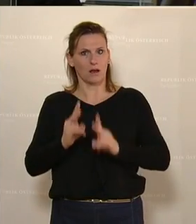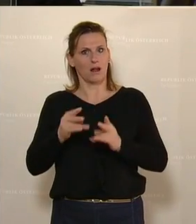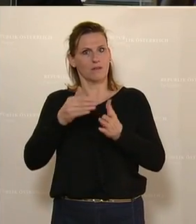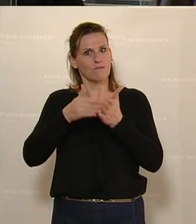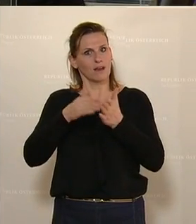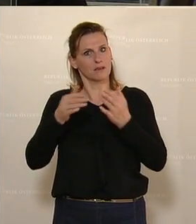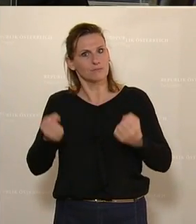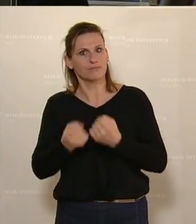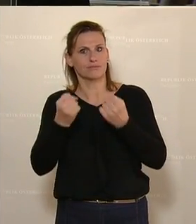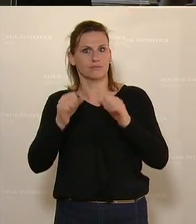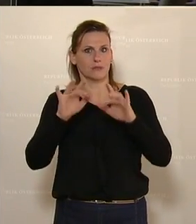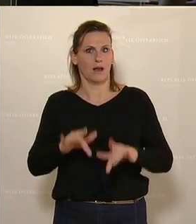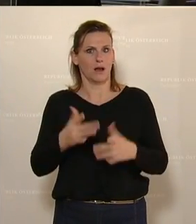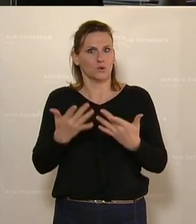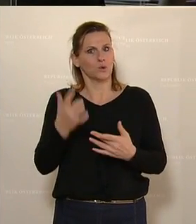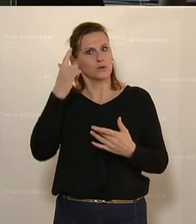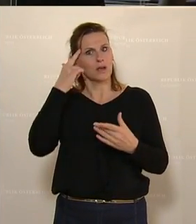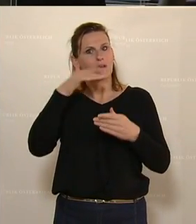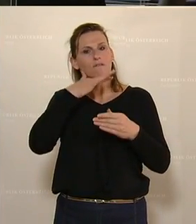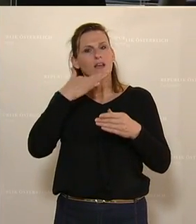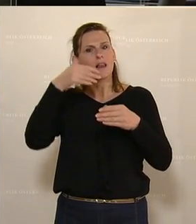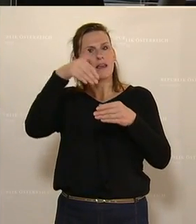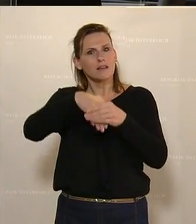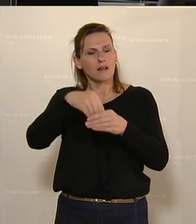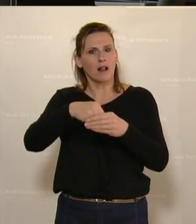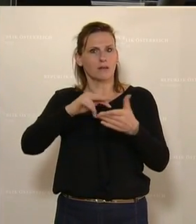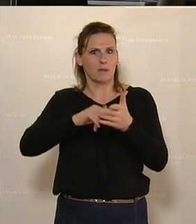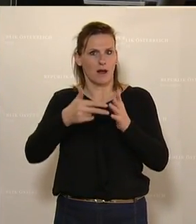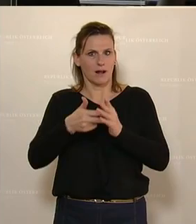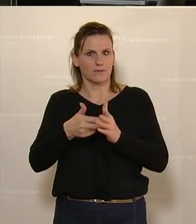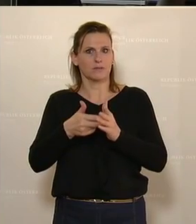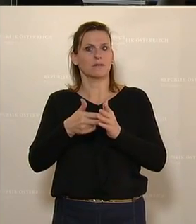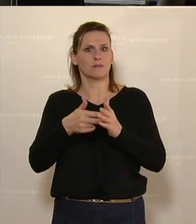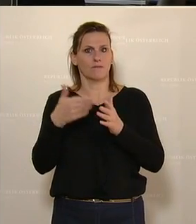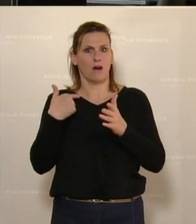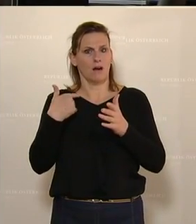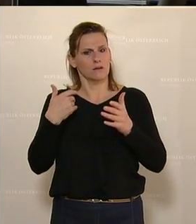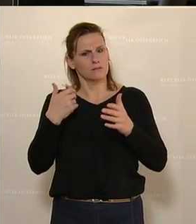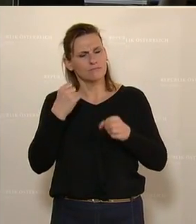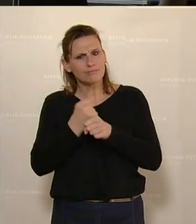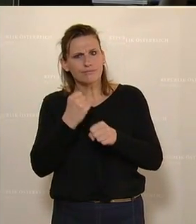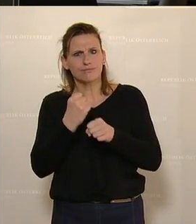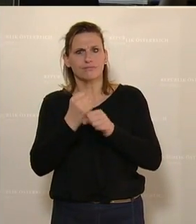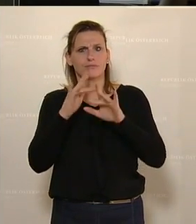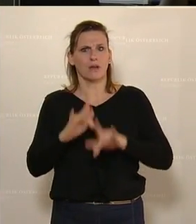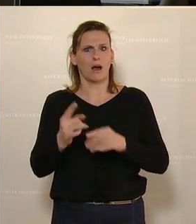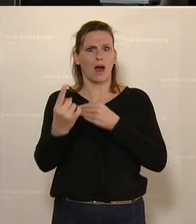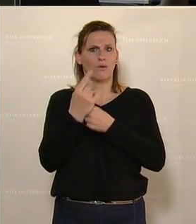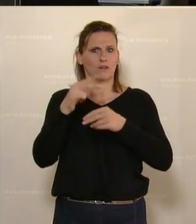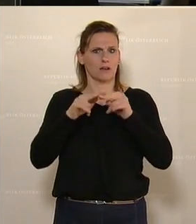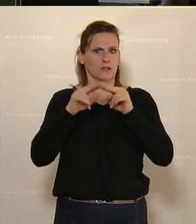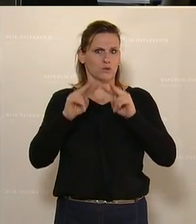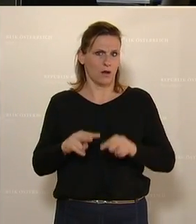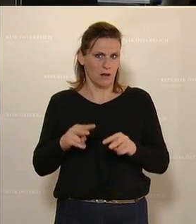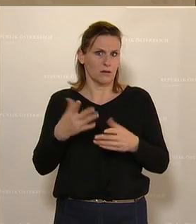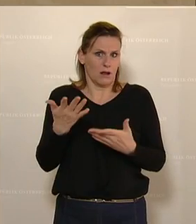gedacht. Das wird viele Elemente beinhalten. Tatsächlich ist intensiv gearbeitet worden im Auftrag des Nationalrats, wenn